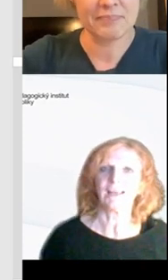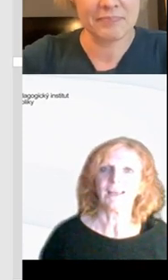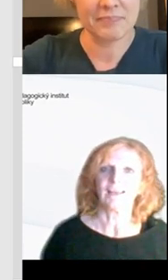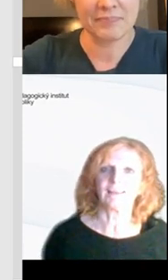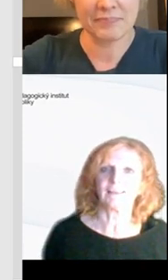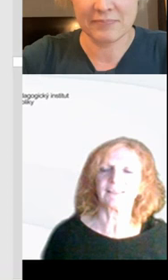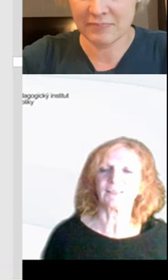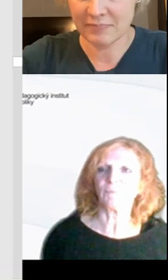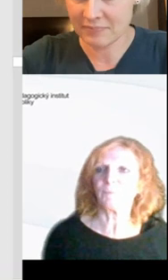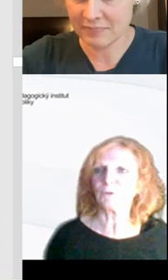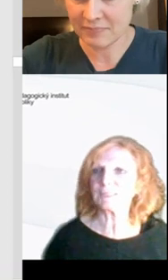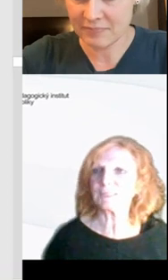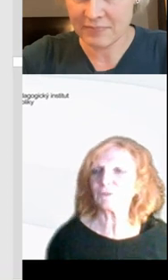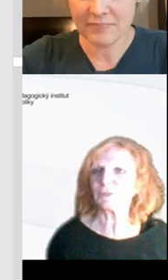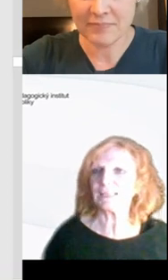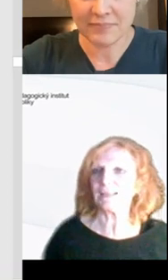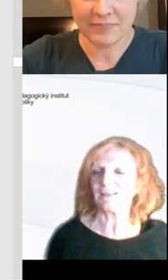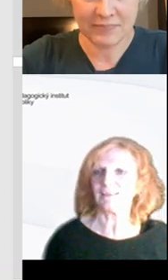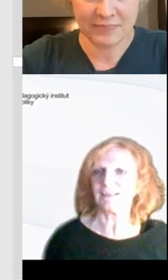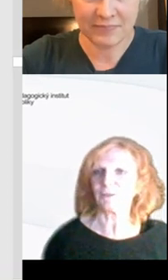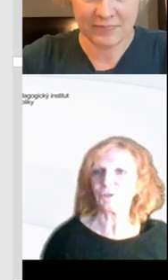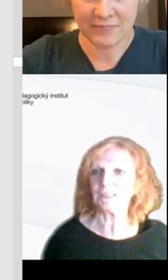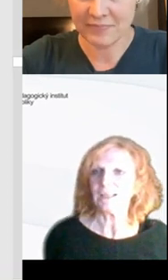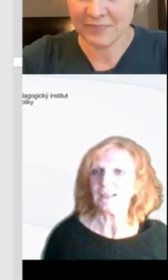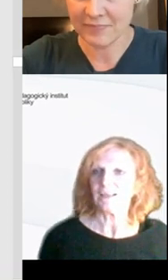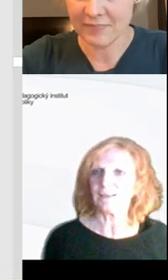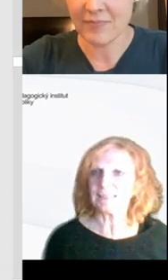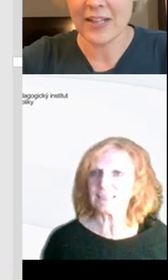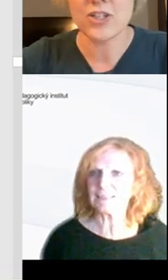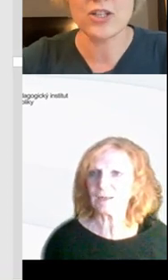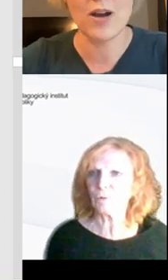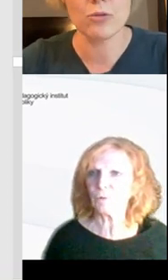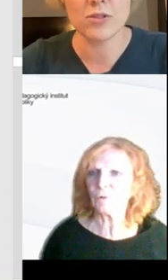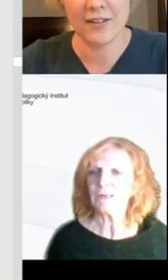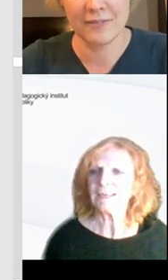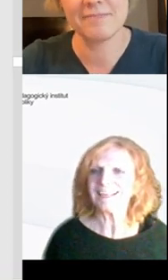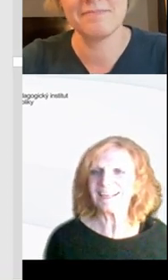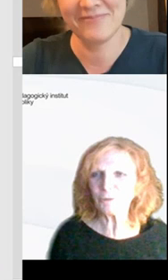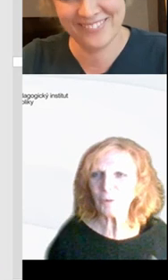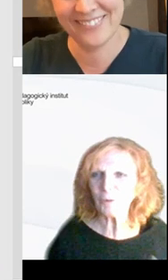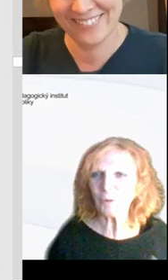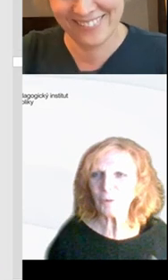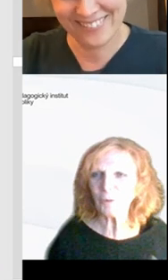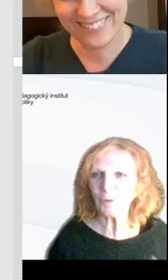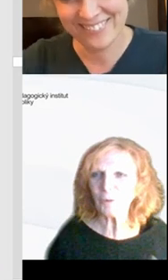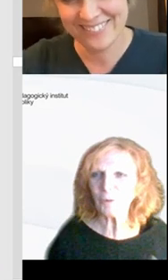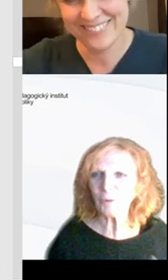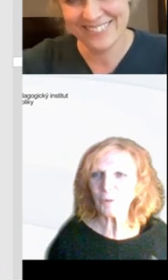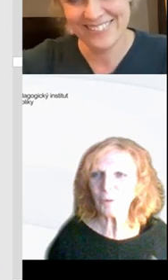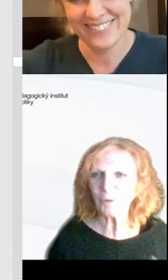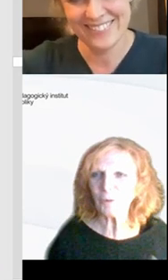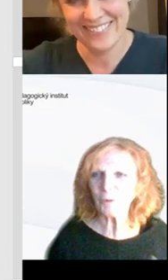určitě. Takže prosím, ještě další. Ta zavtávuju. Druhou Luci.